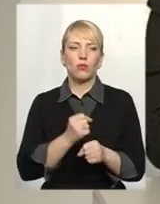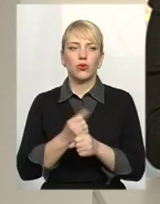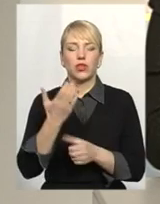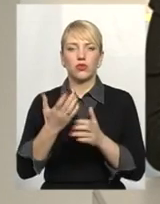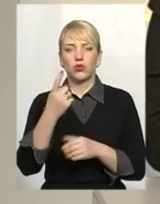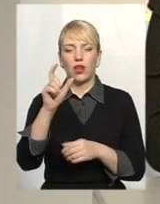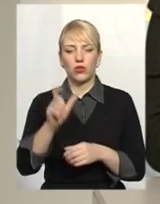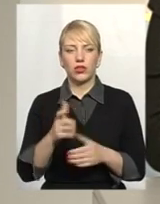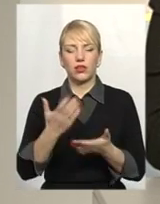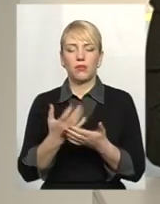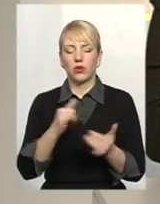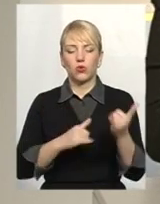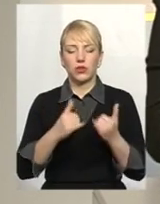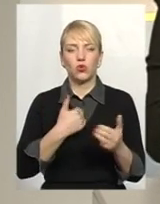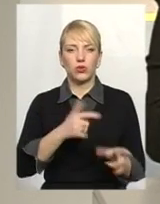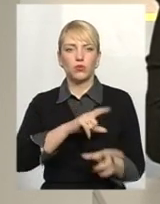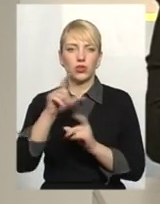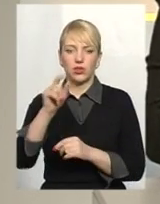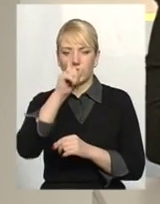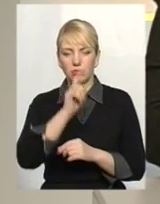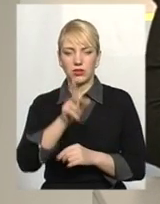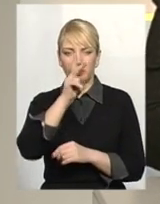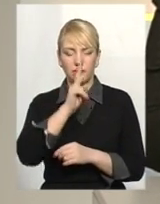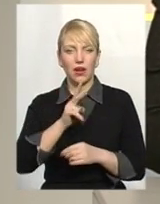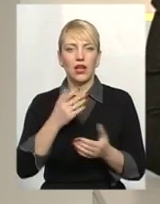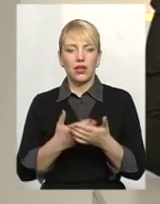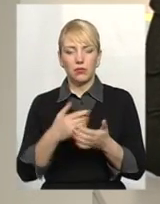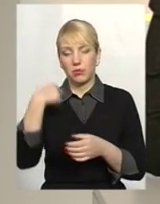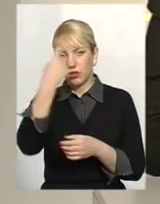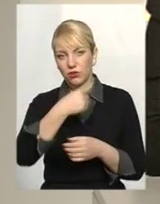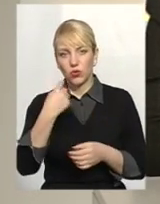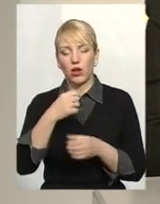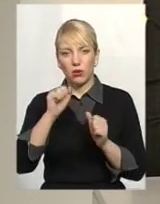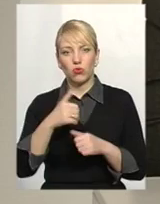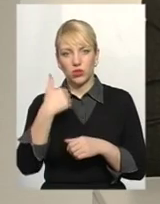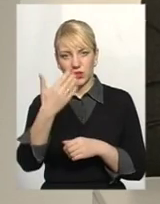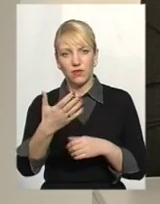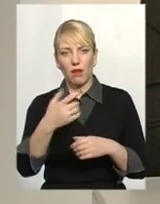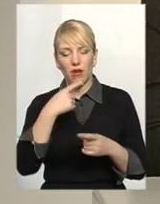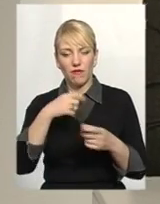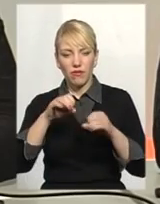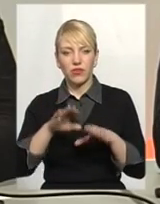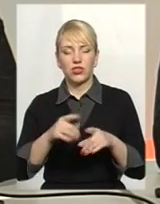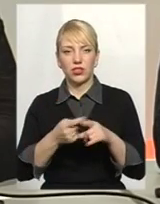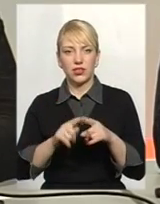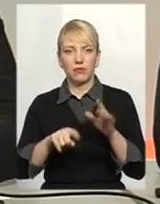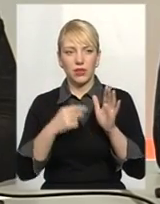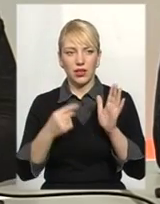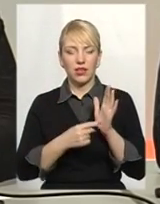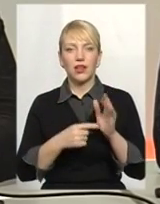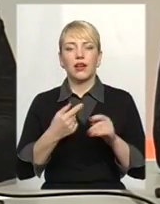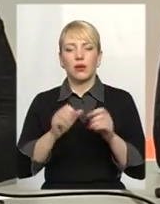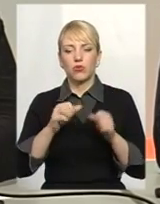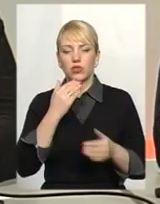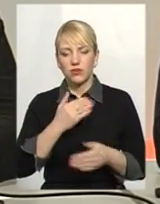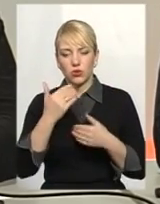рапта має кудись виїхати на місяць, другий, от вона індивідуальна з вами, може це вирішити питання? Вона може звернутися в Патхмеліза,